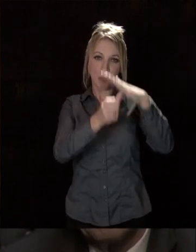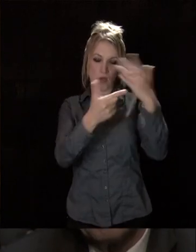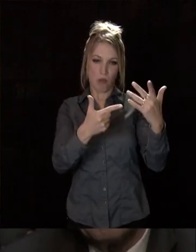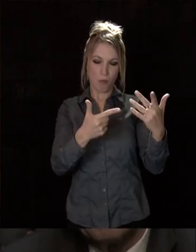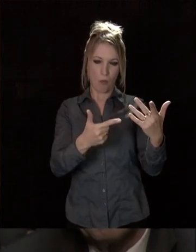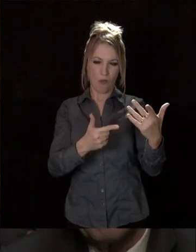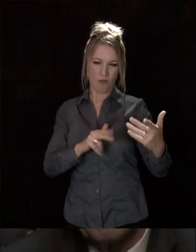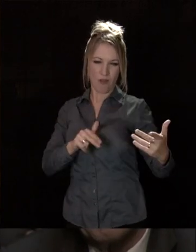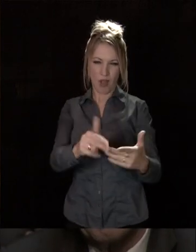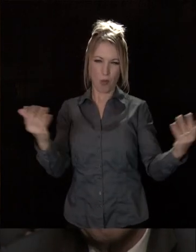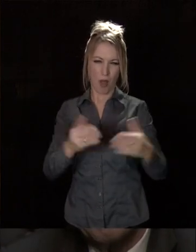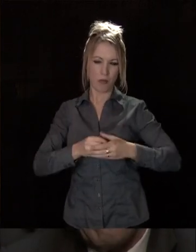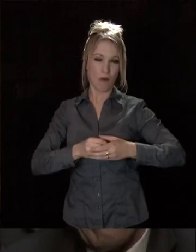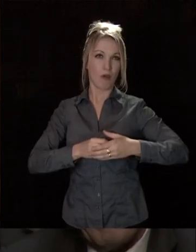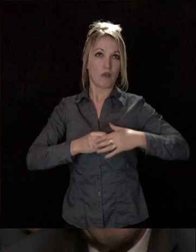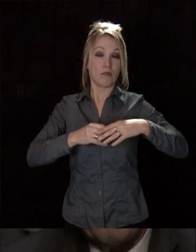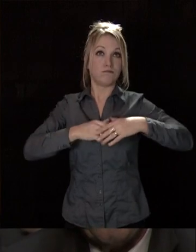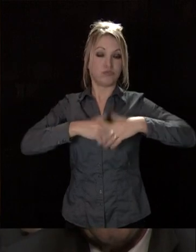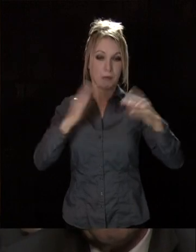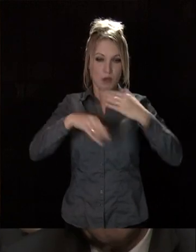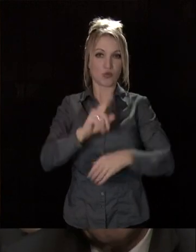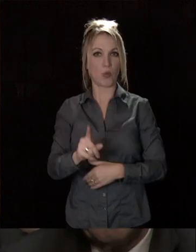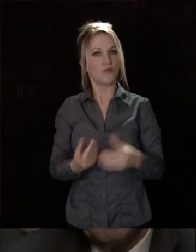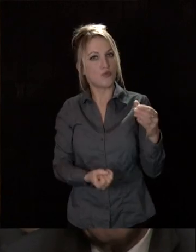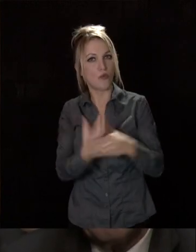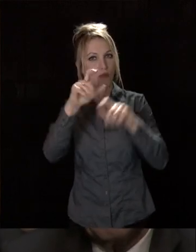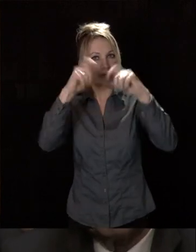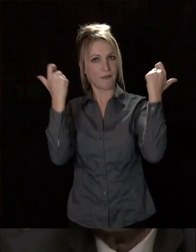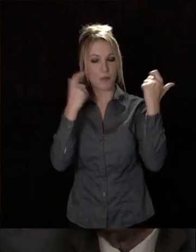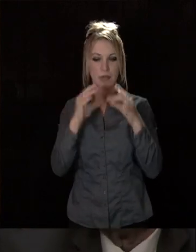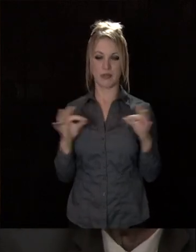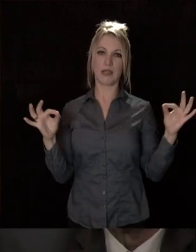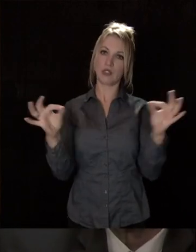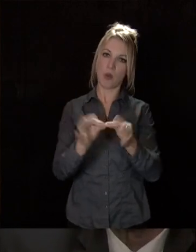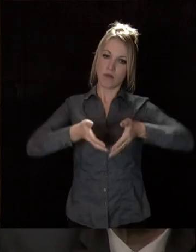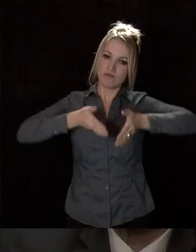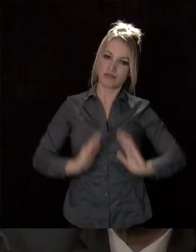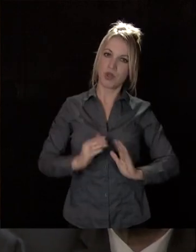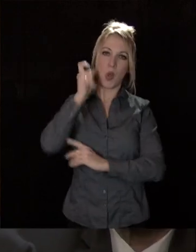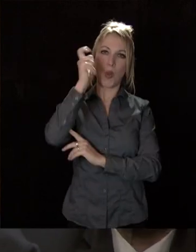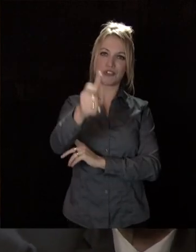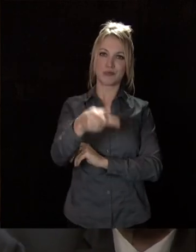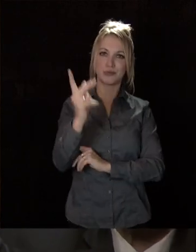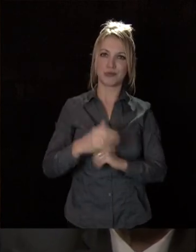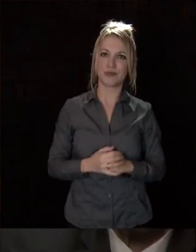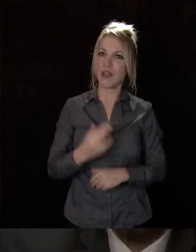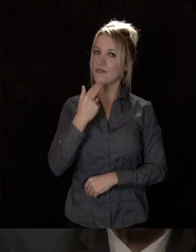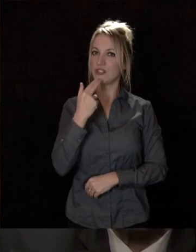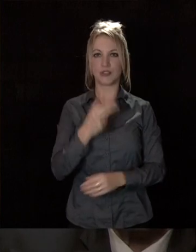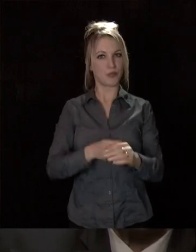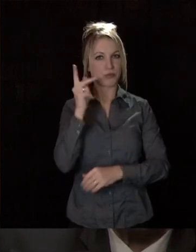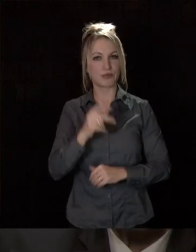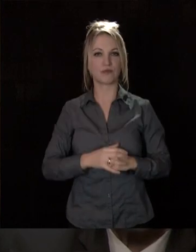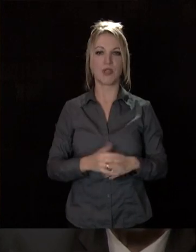plus gros que le ventre. C'est un statut institutionnel nouveau pour un territoire qui s'affirme avec plus de cohérence, plus d'efficacité,